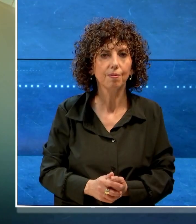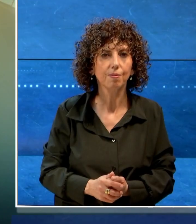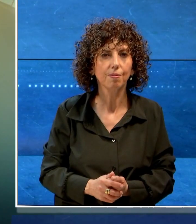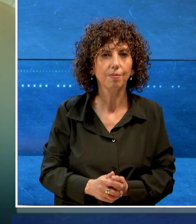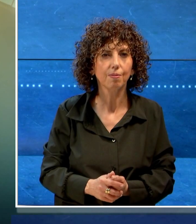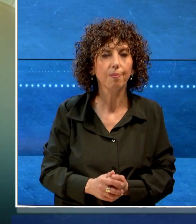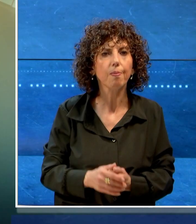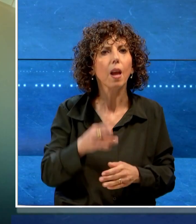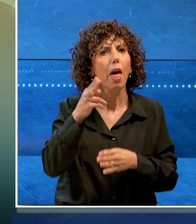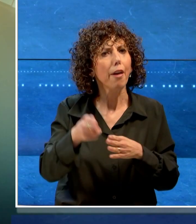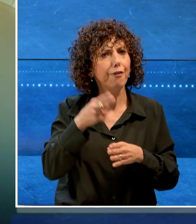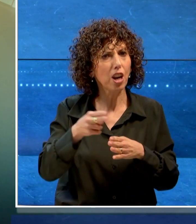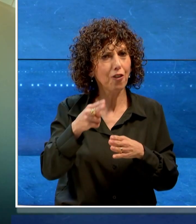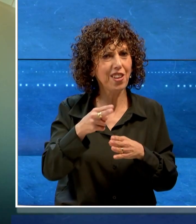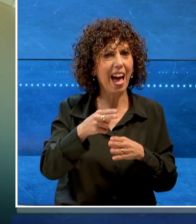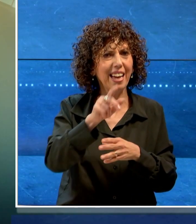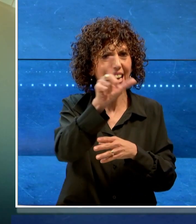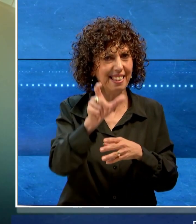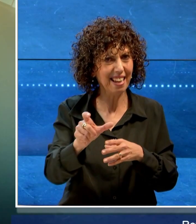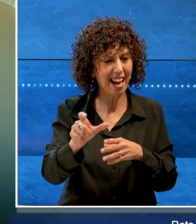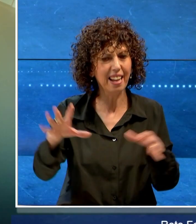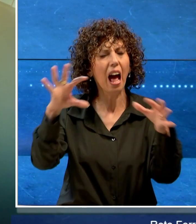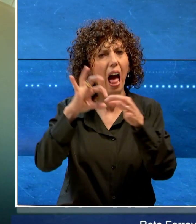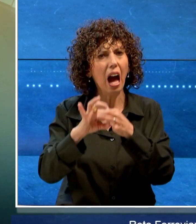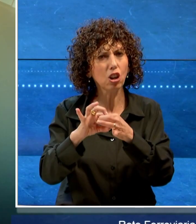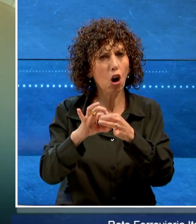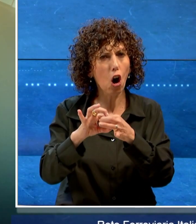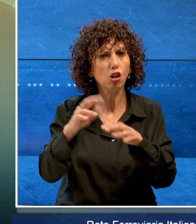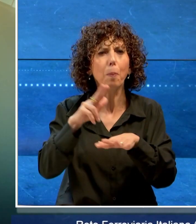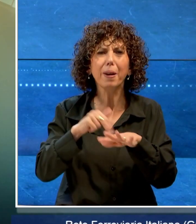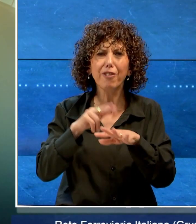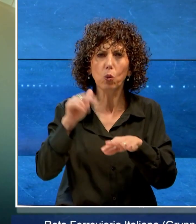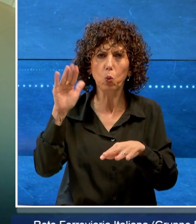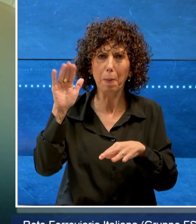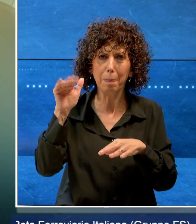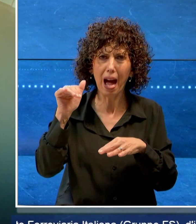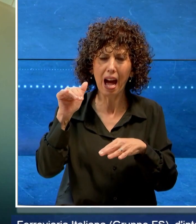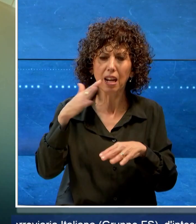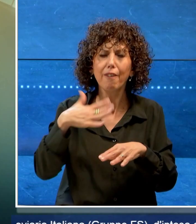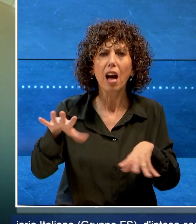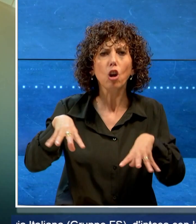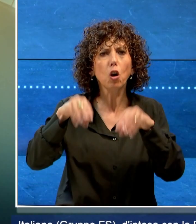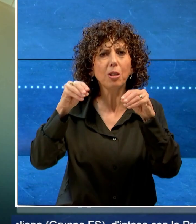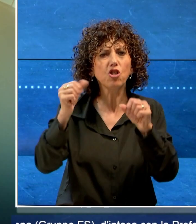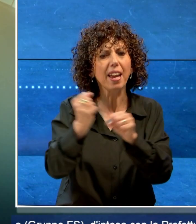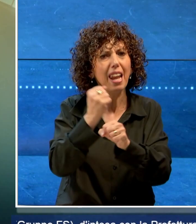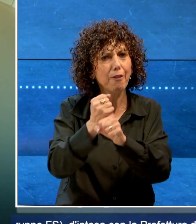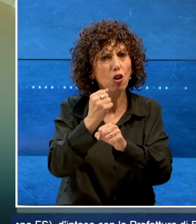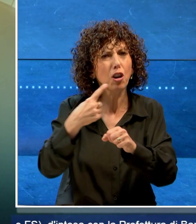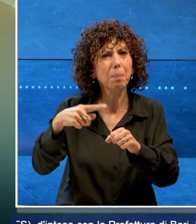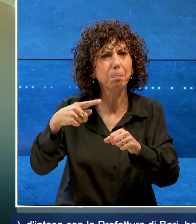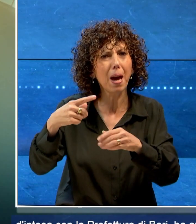Rete ferroviaria italiana di intesa con la prefettura di Bari ha avviato i lavori per